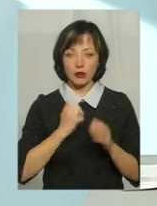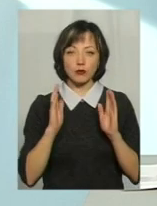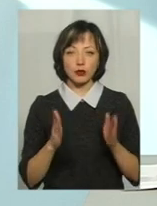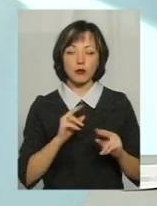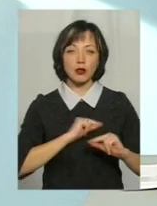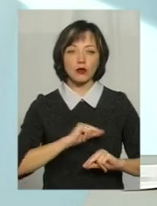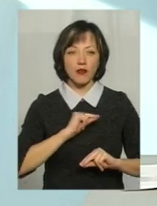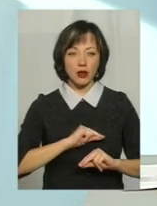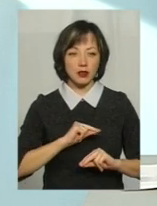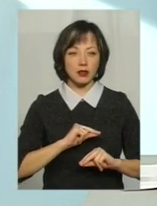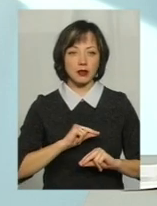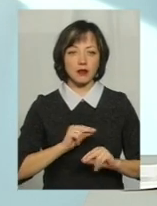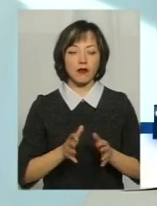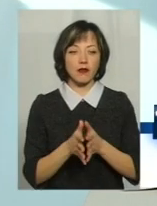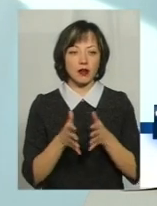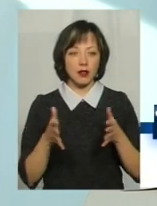працювати